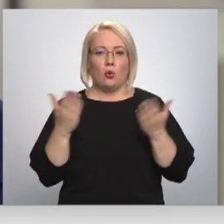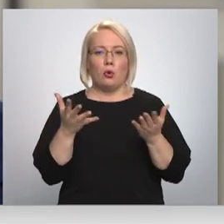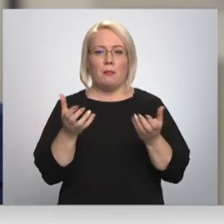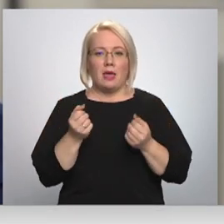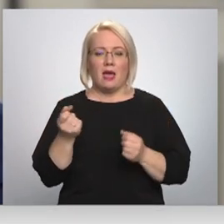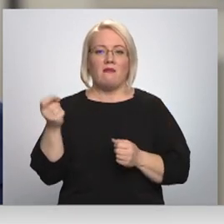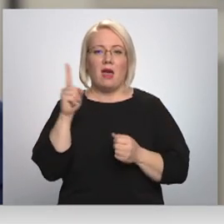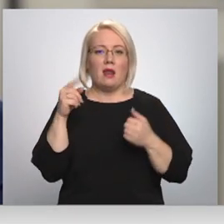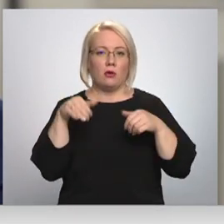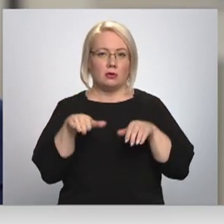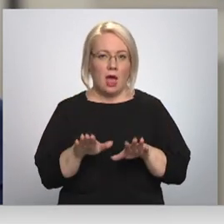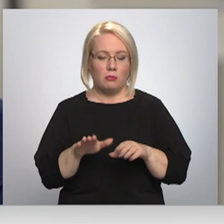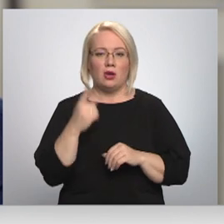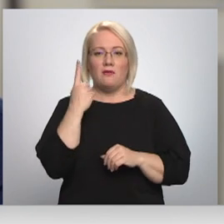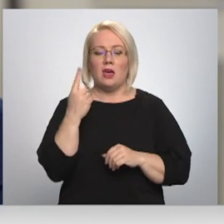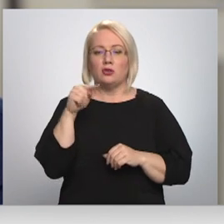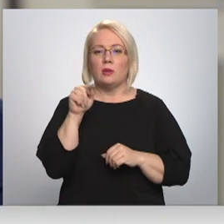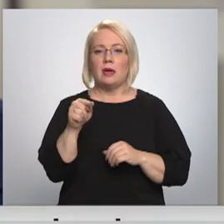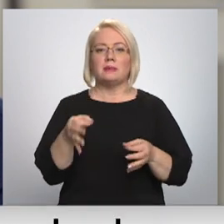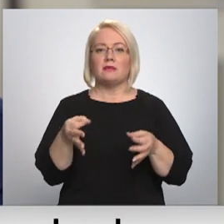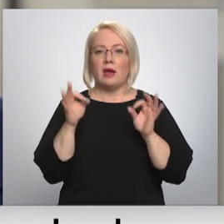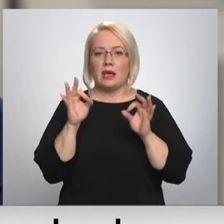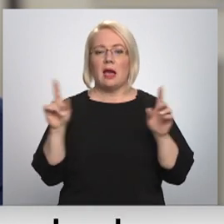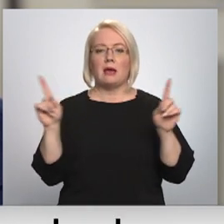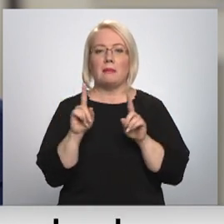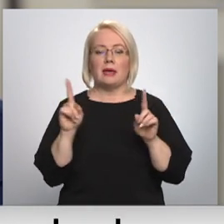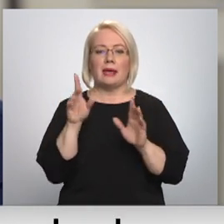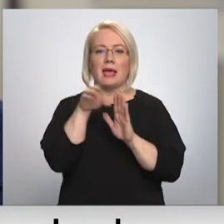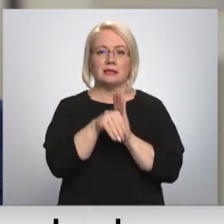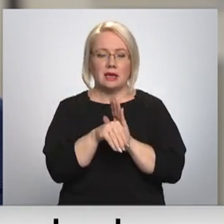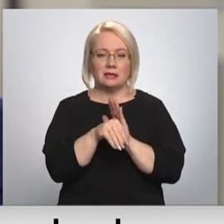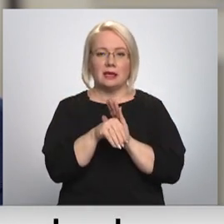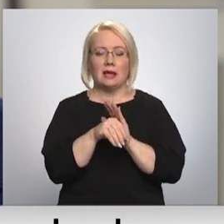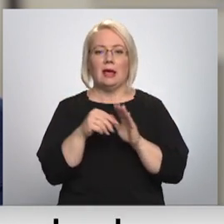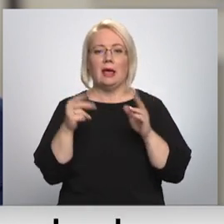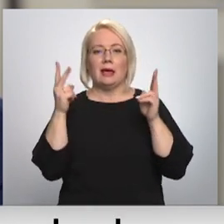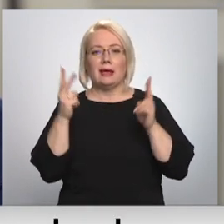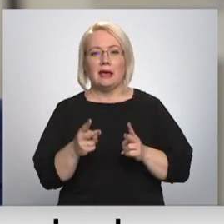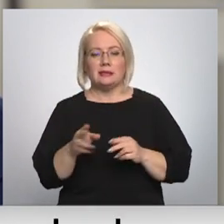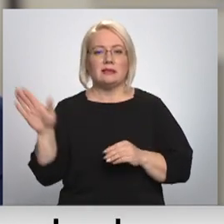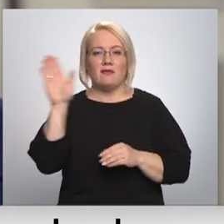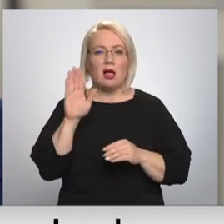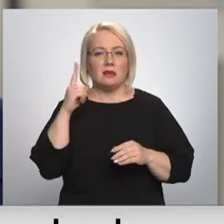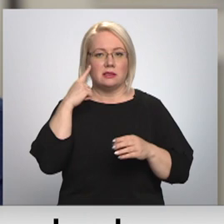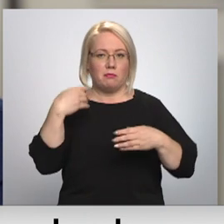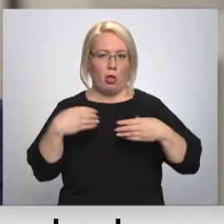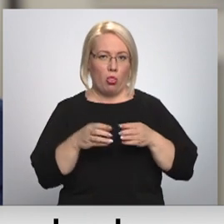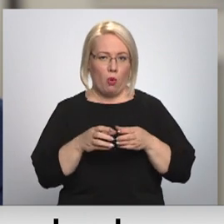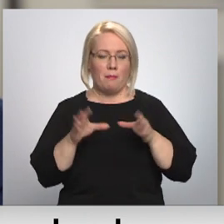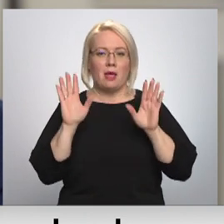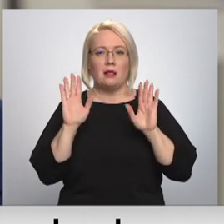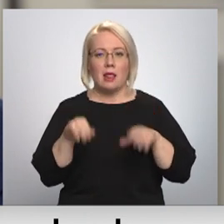lēmumus. Un viens no tiem svarīgākiem ir iesaistīt krīzes valsts padomi, lai